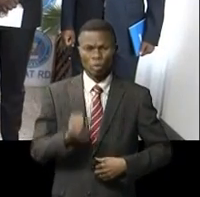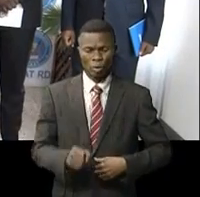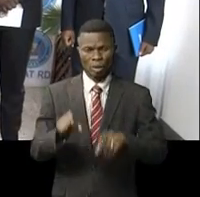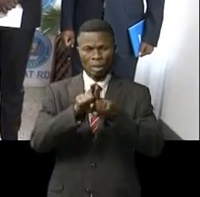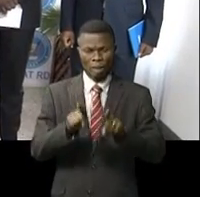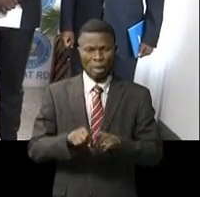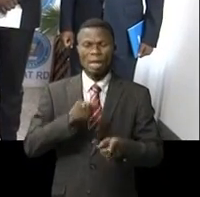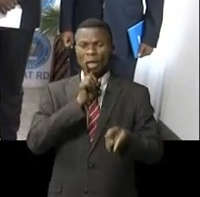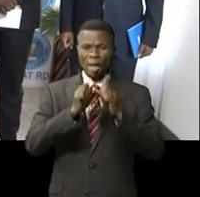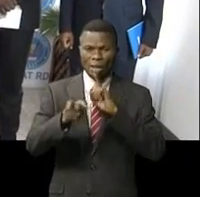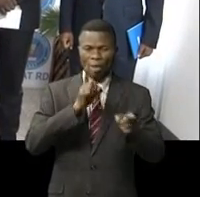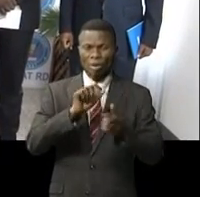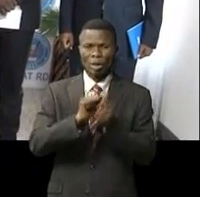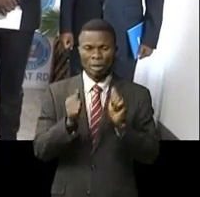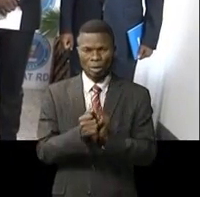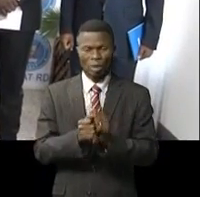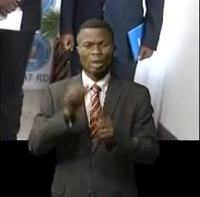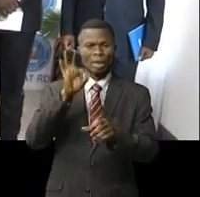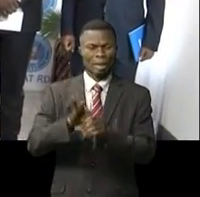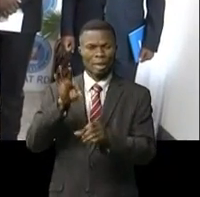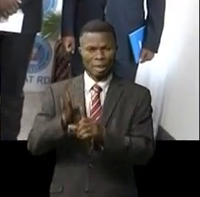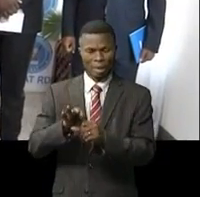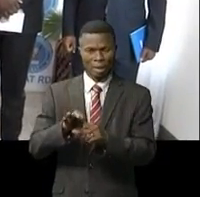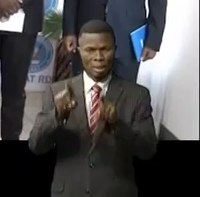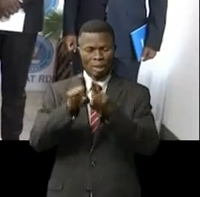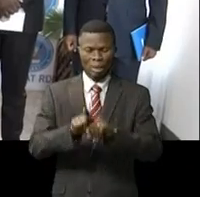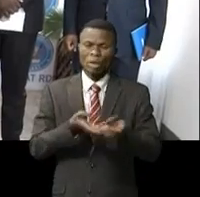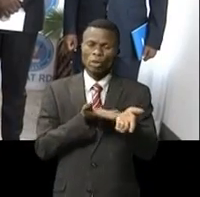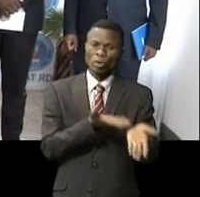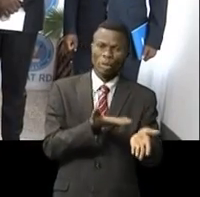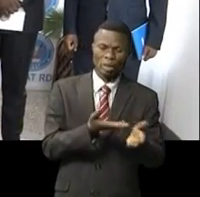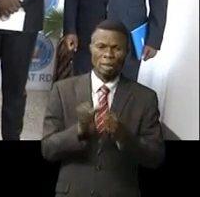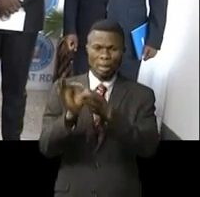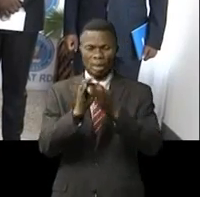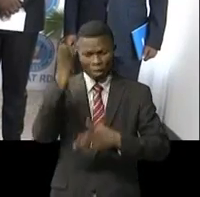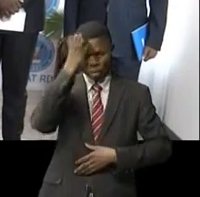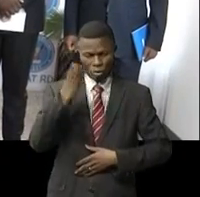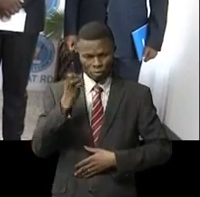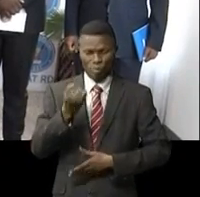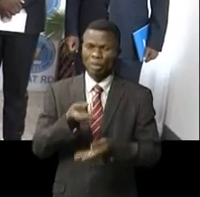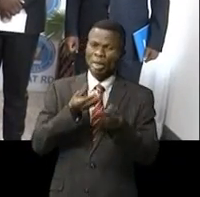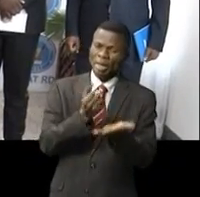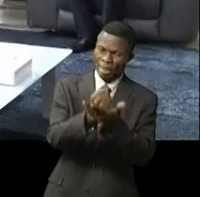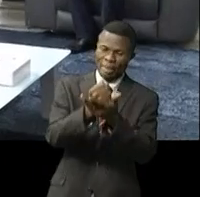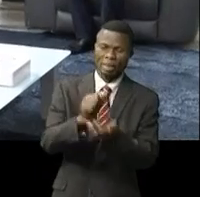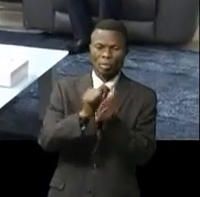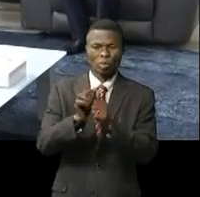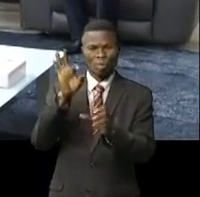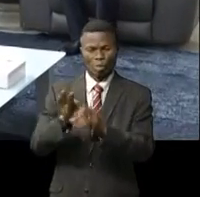aussi du processus électoral et de l'accompagnement que l'Union européenne pourrait faire par rapport à celui-ci.